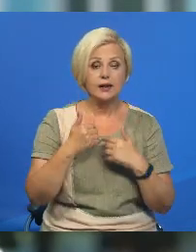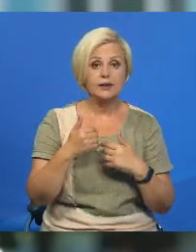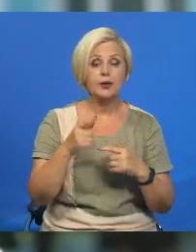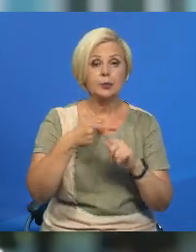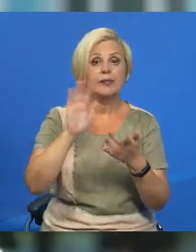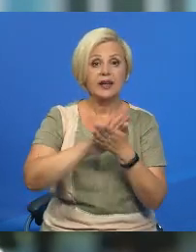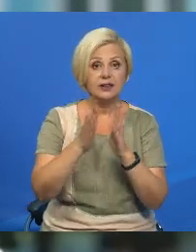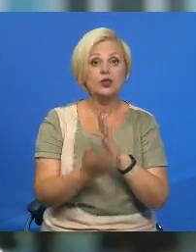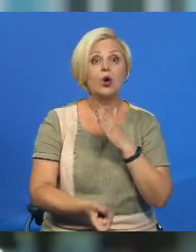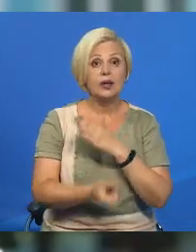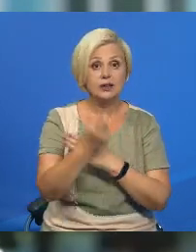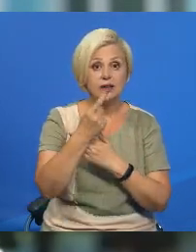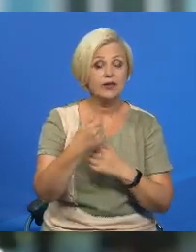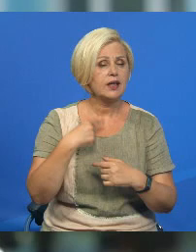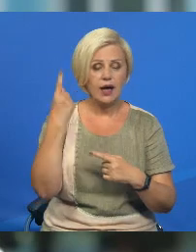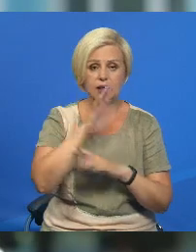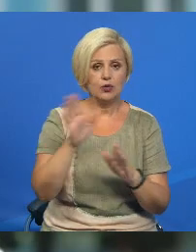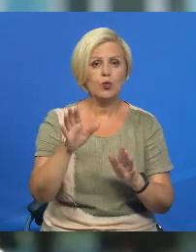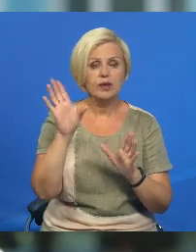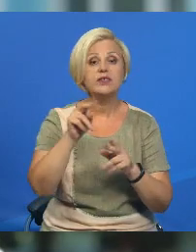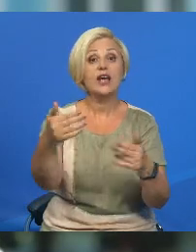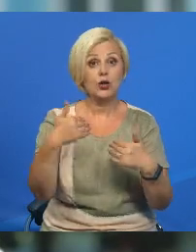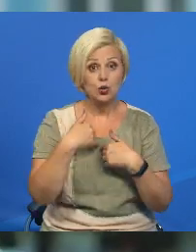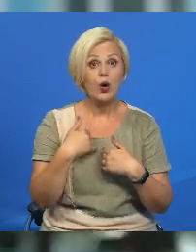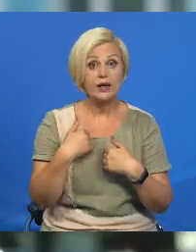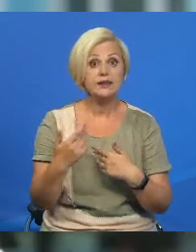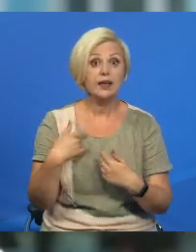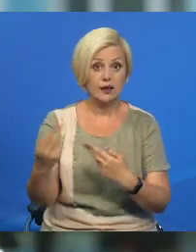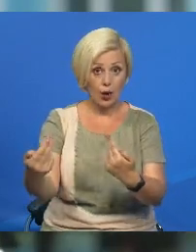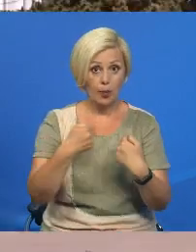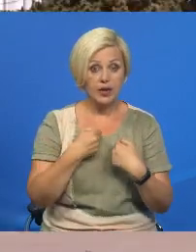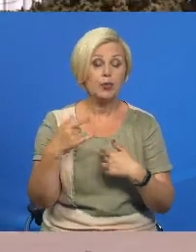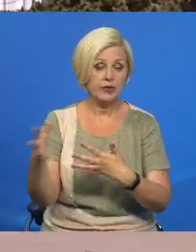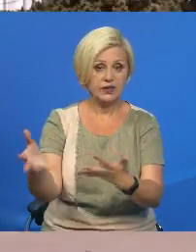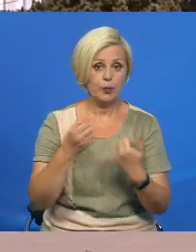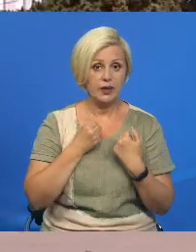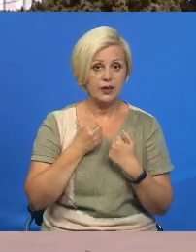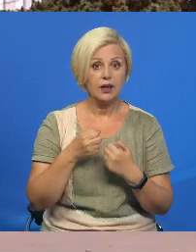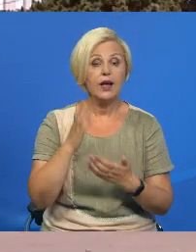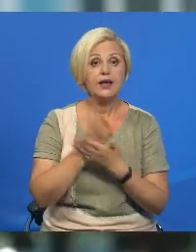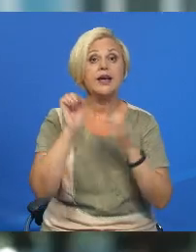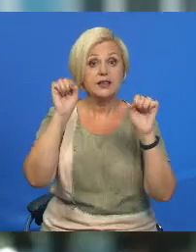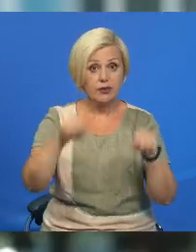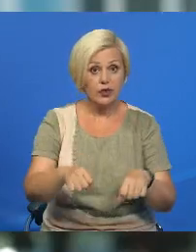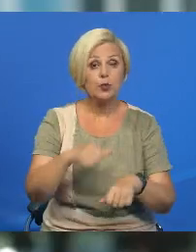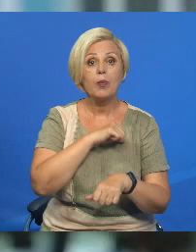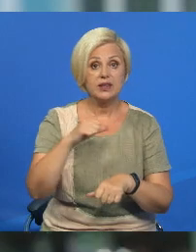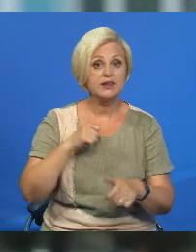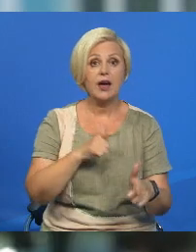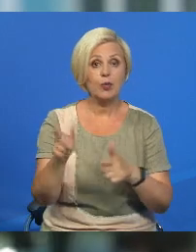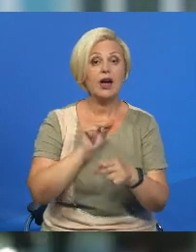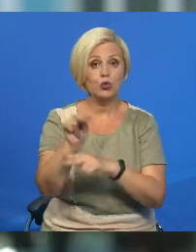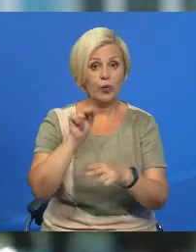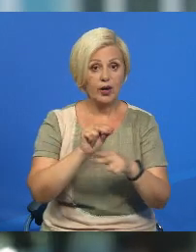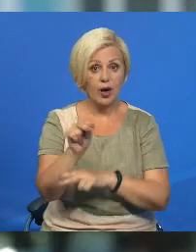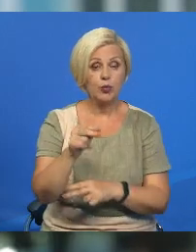ситуация возникла, я не раздумывала ни минуты. Всех, кто хотел к нам приехать, мы всех приняли. Есть возможность, мы сами готовы обучить.